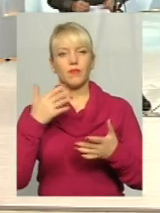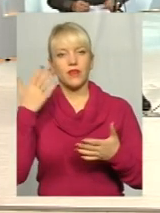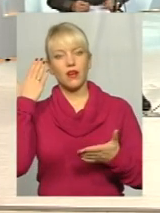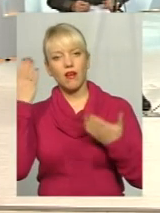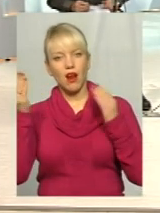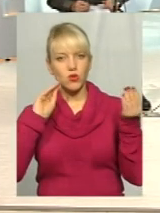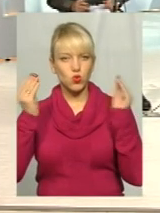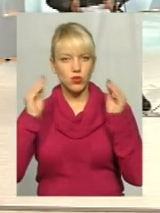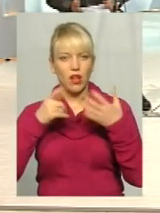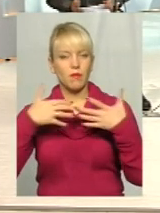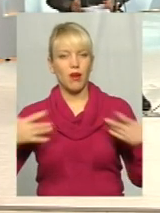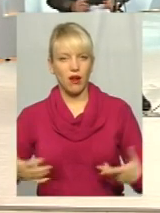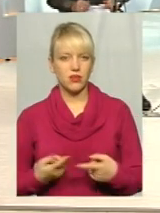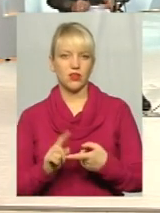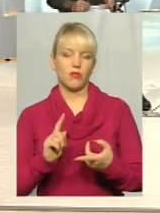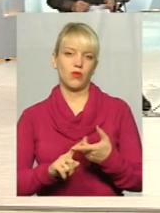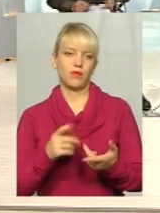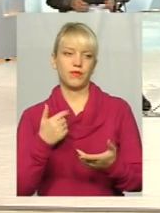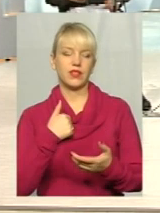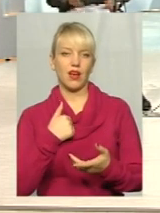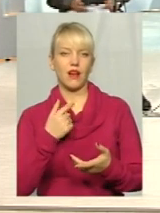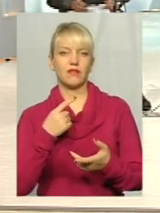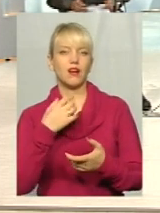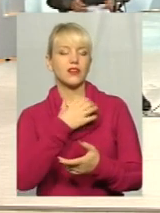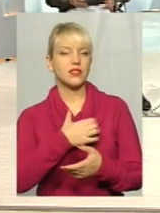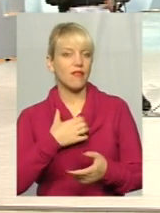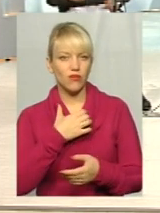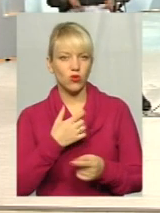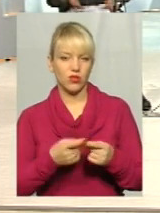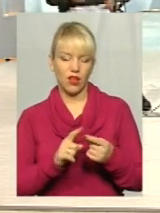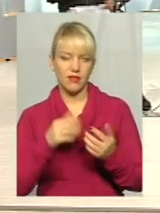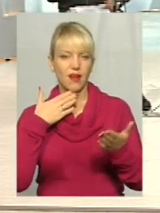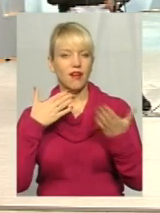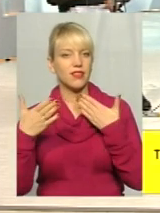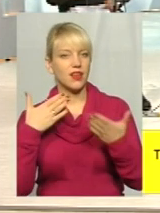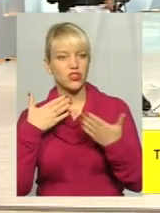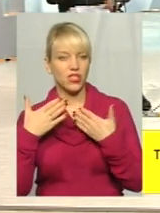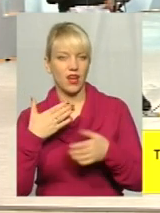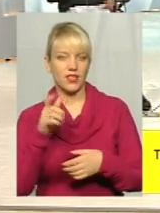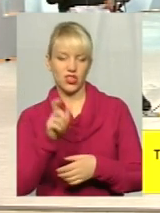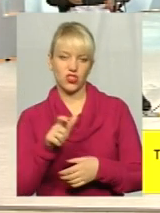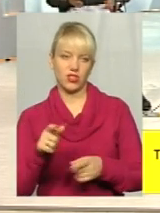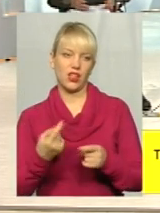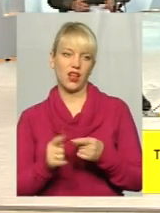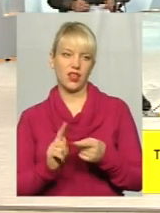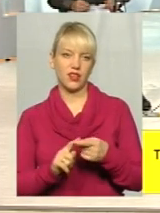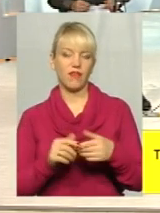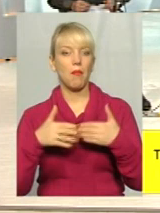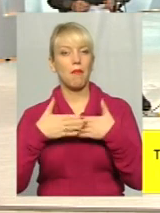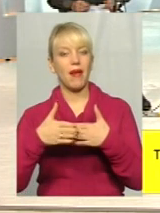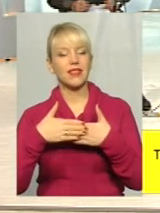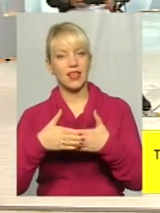говорив, що саме основне – це відношення жителів данного під'єзда.